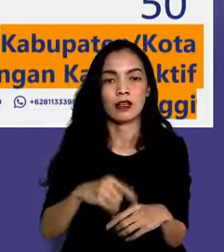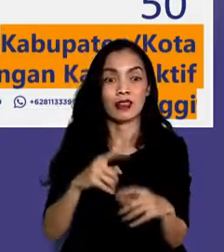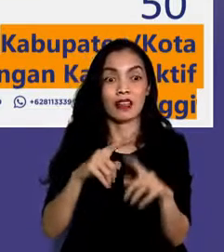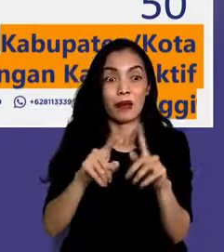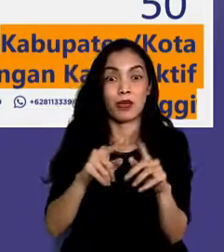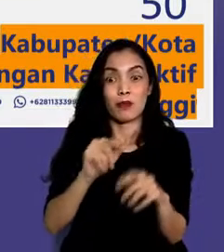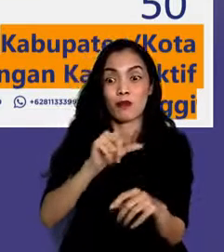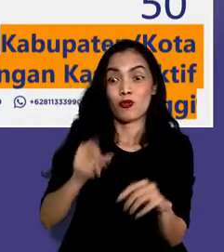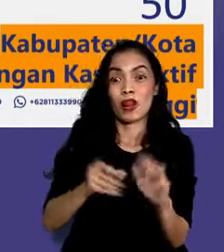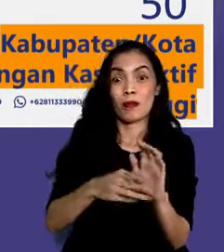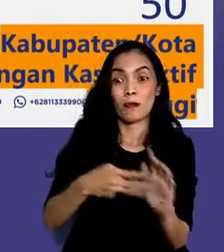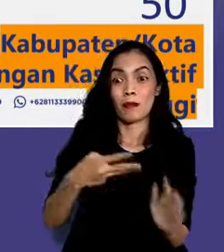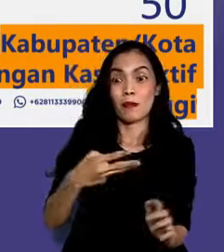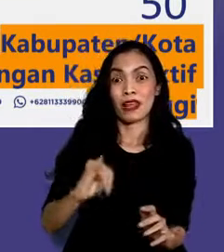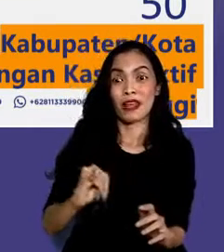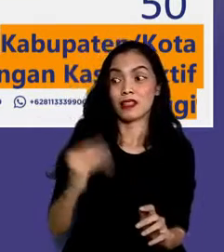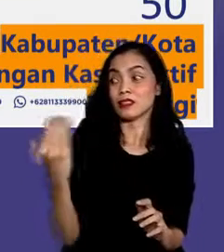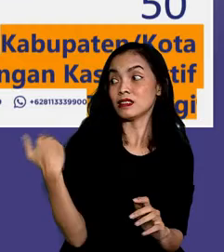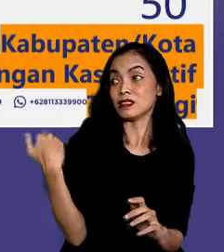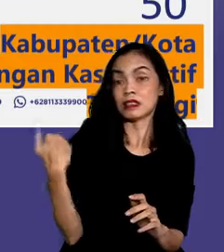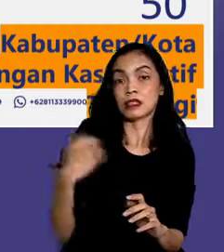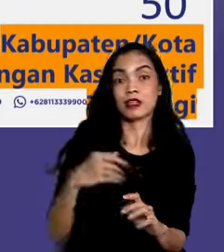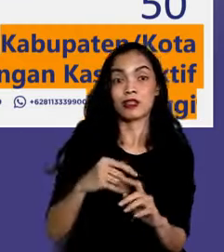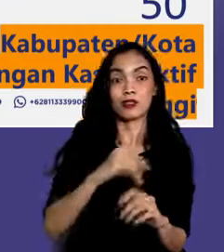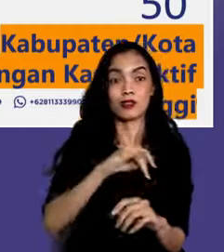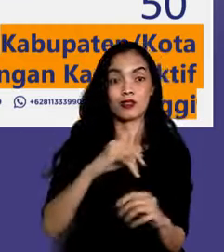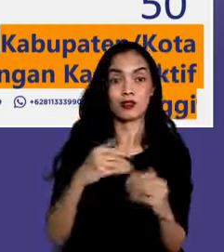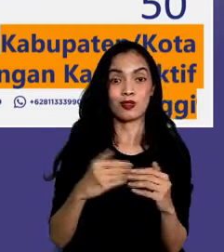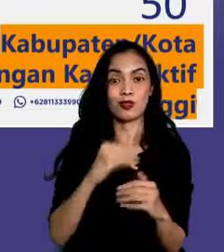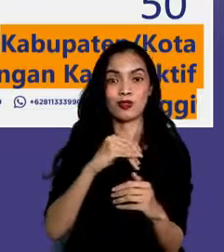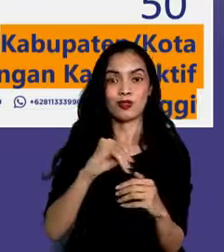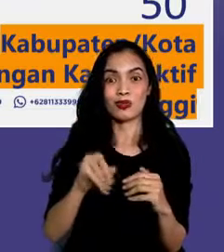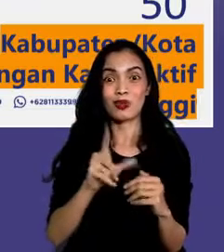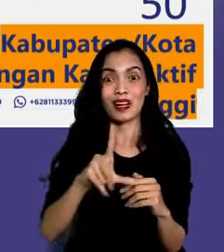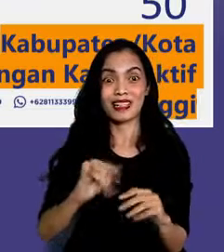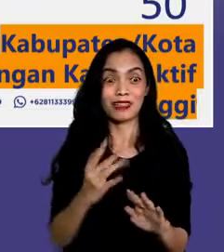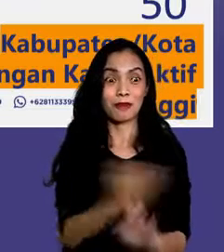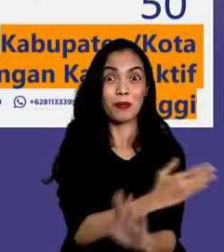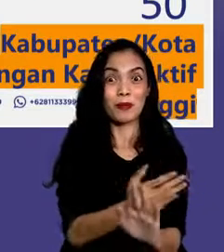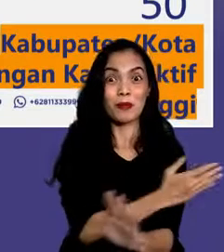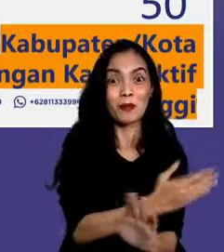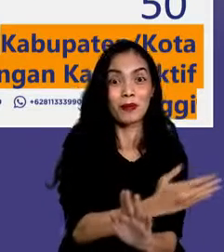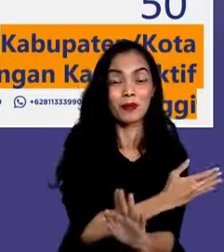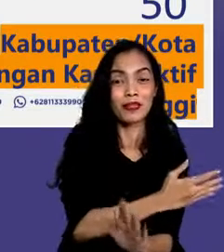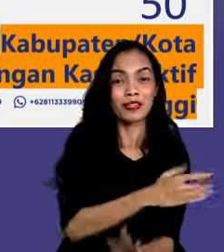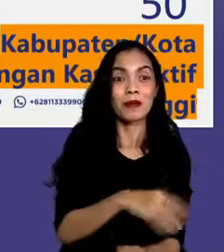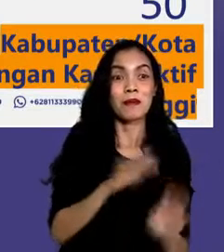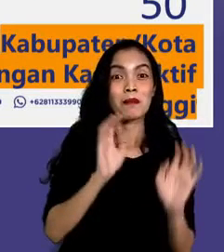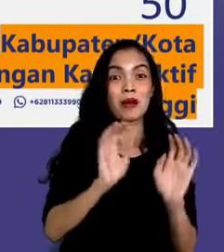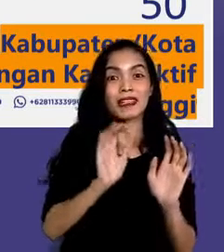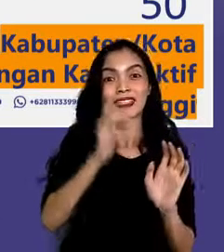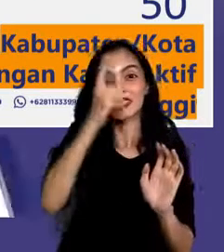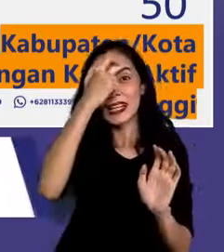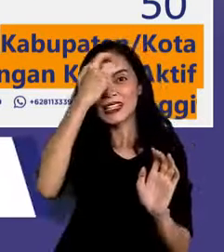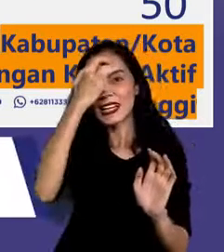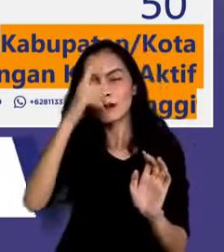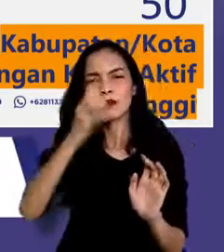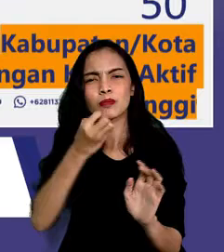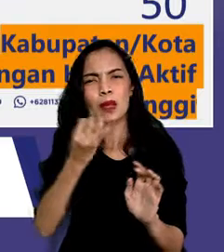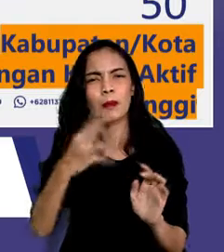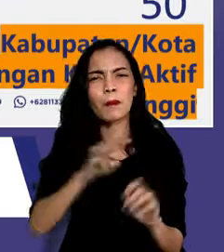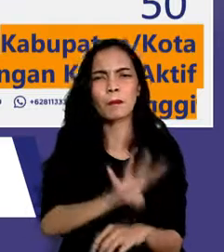bulan Mei lalu, sebelum lonjakan kasus terjadi, jumlah kasus di kabupaten kota ini hanya berkisar antara 400